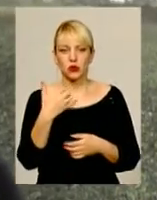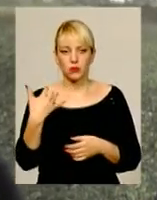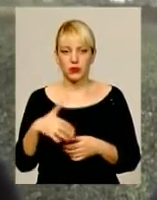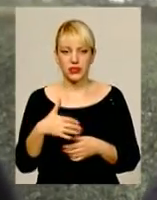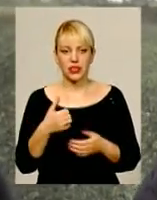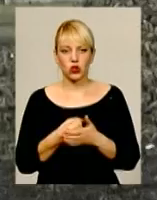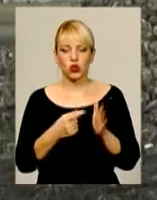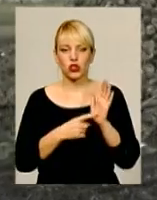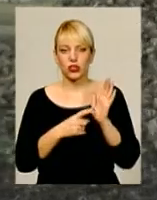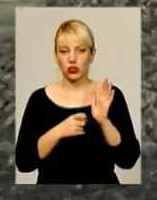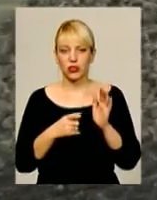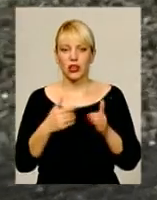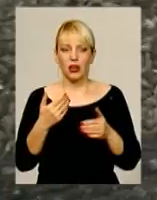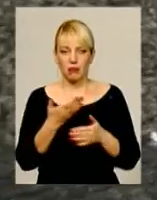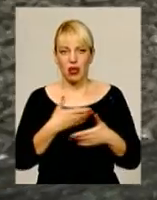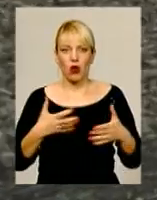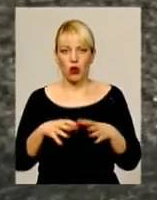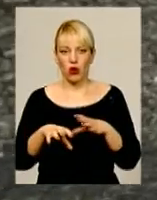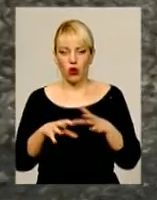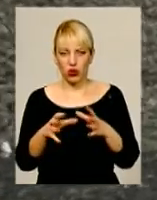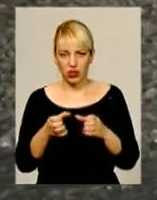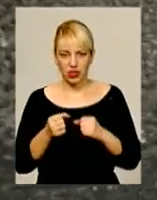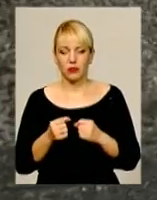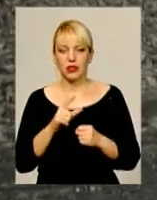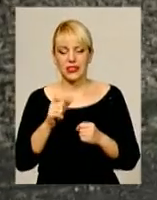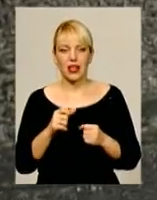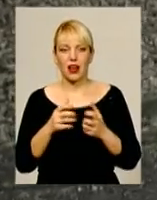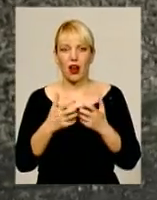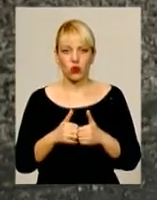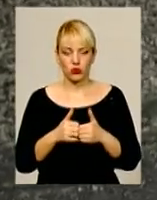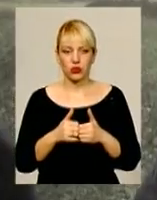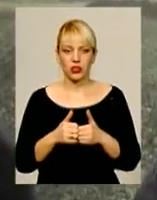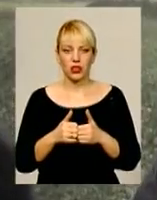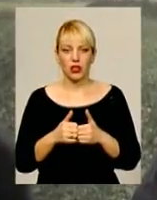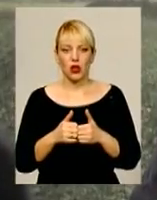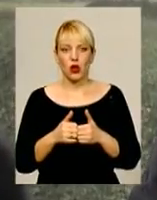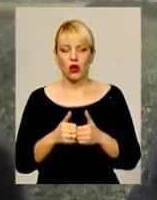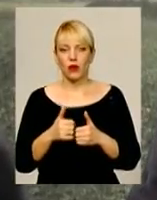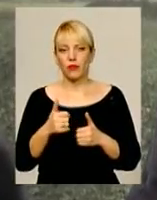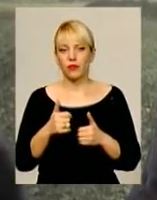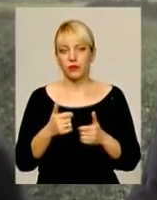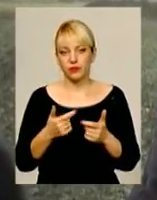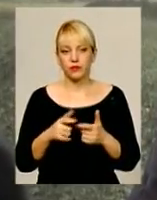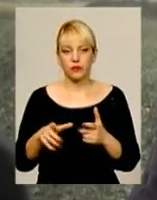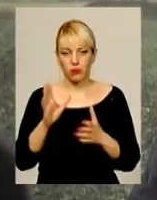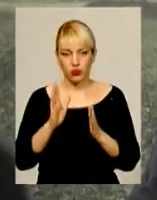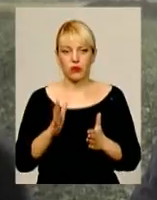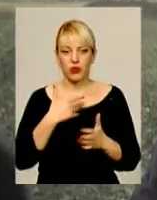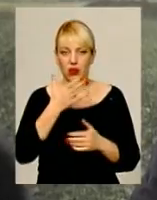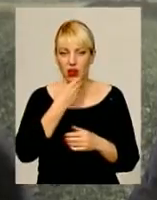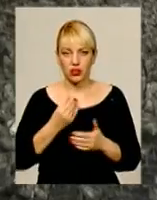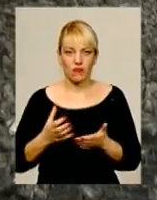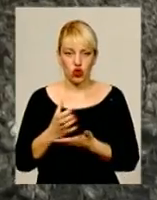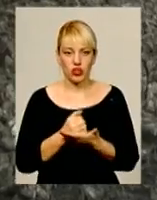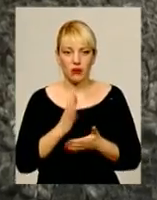до 600 максимум ми отримаємо. За рахунок густоти ми отримаємо урожай і будемо мати певний